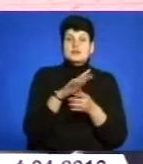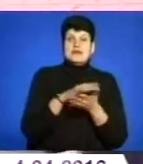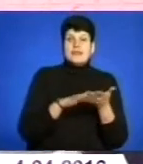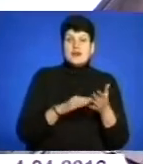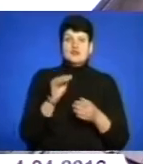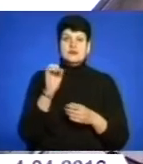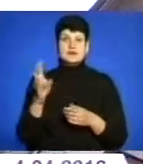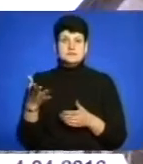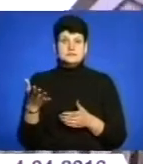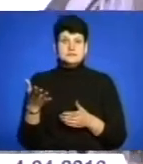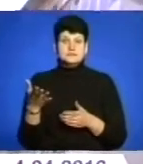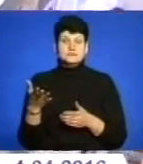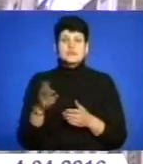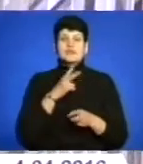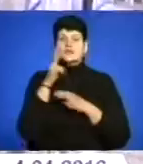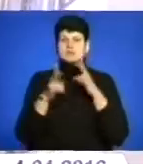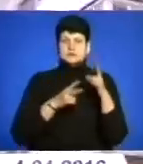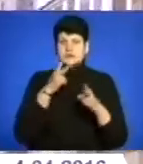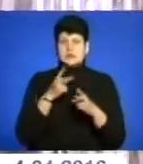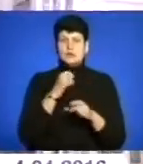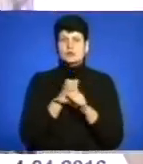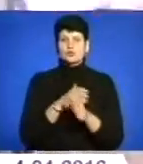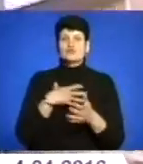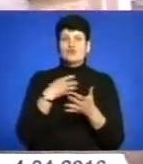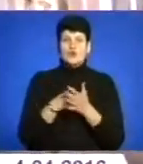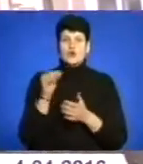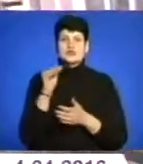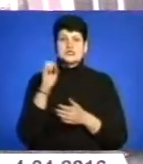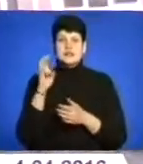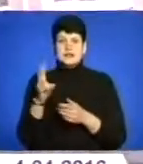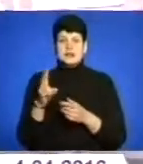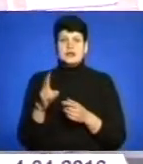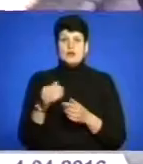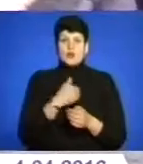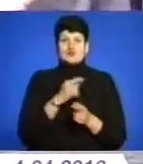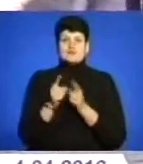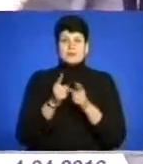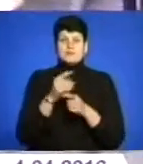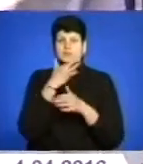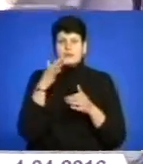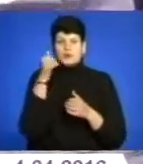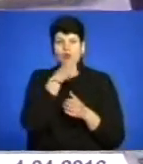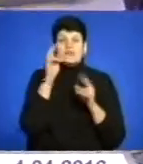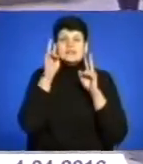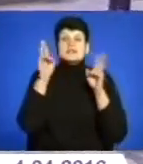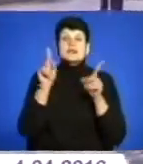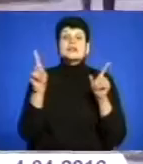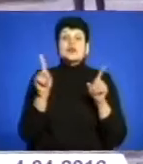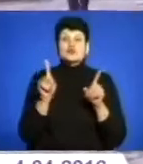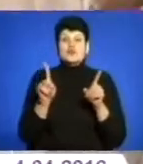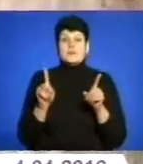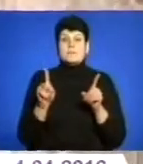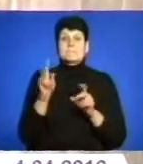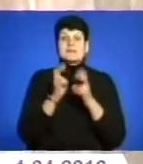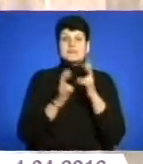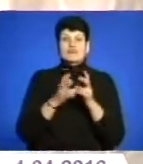з ЖЕК. Хоча й скаржаться на роботу свого ЖЕКу і терміново хочуть змін, бо вже роками не знають, на що власники підприємства